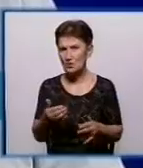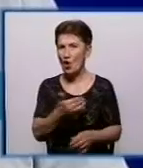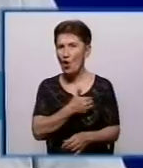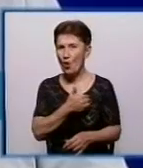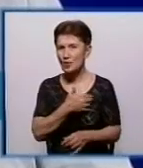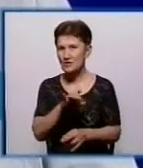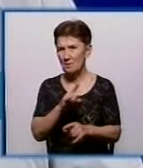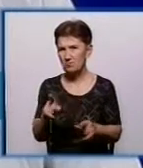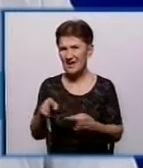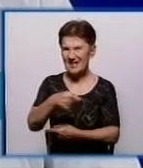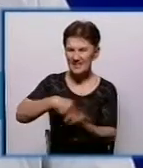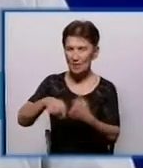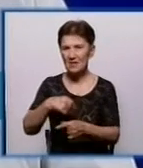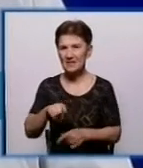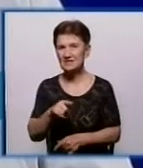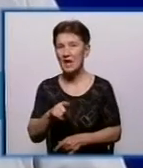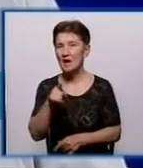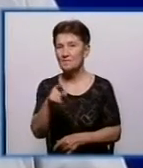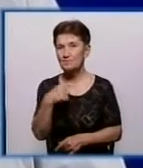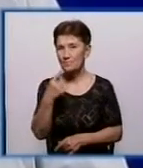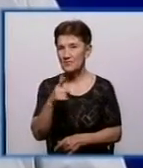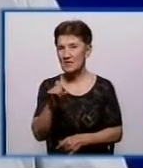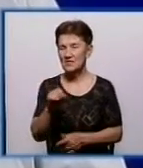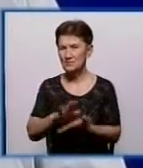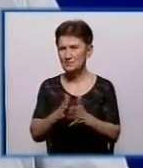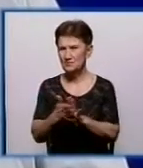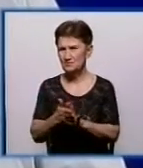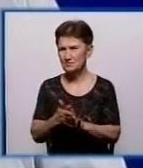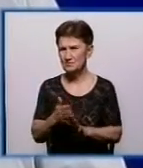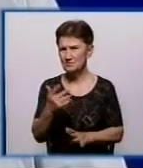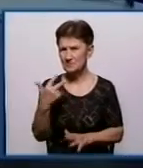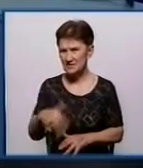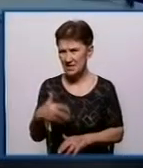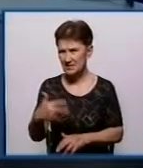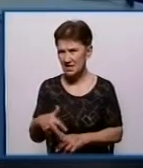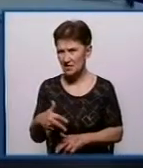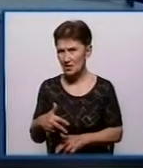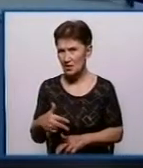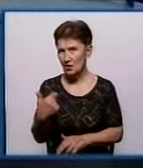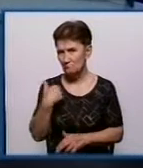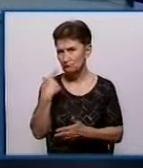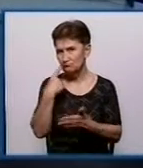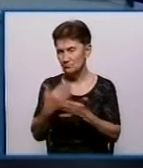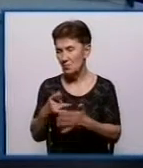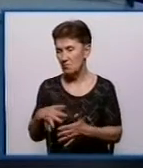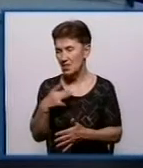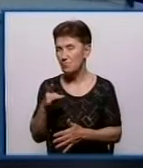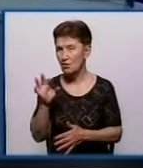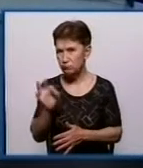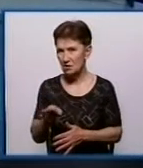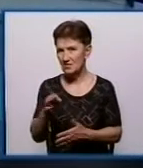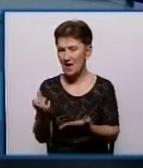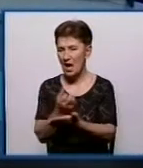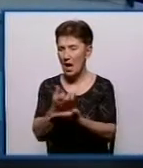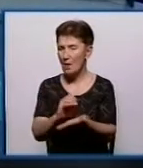ретабельну тариф. Якщо півроку складатиме 30, то, ймовірно, було б правильно закласти прибуток